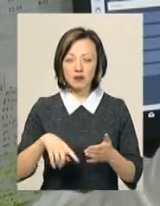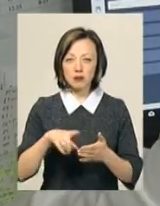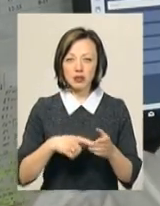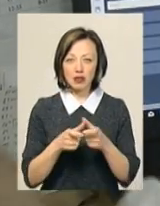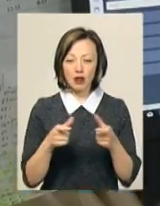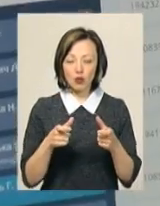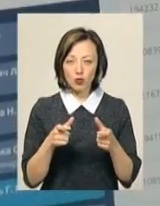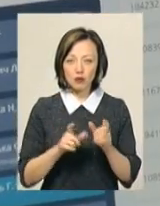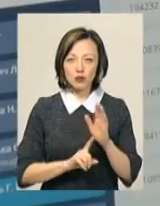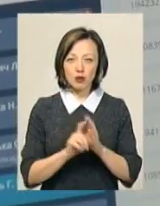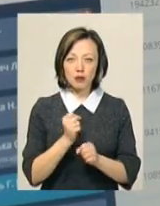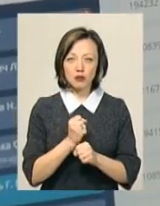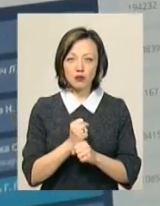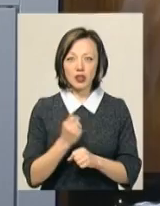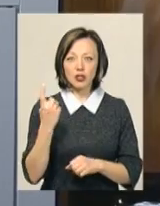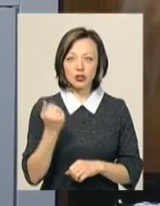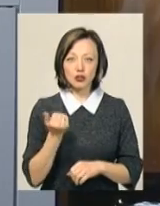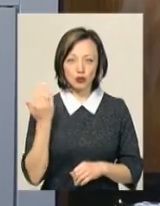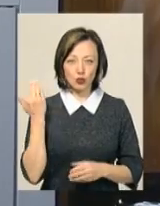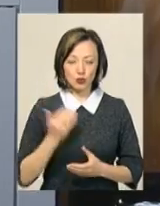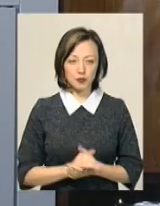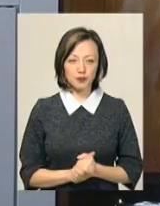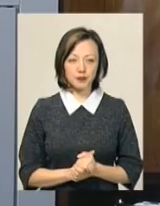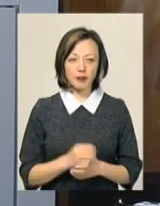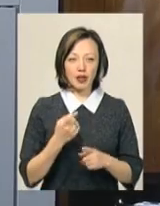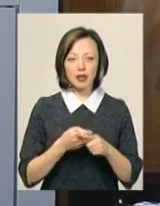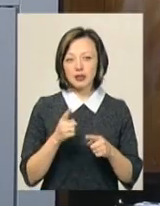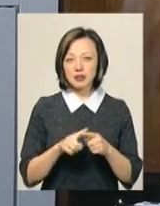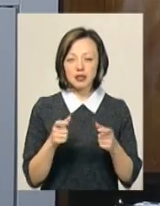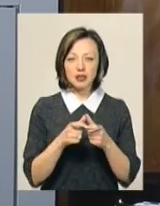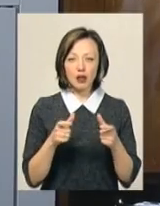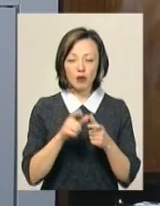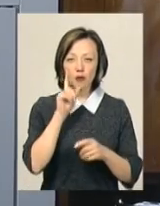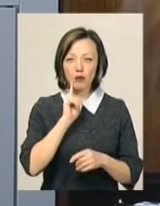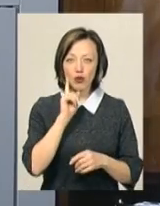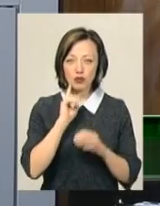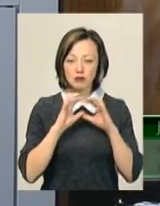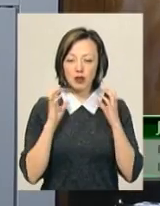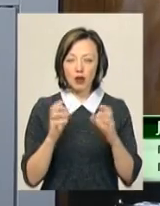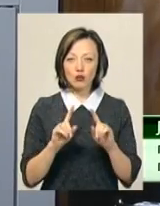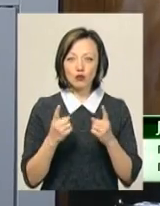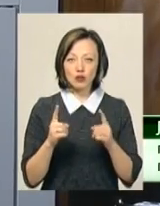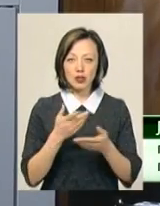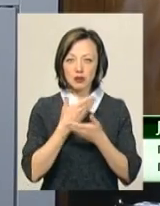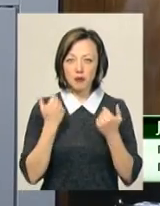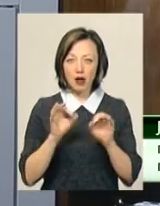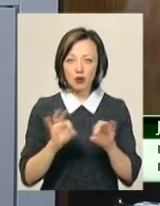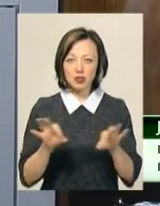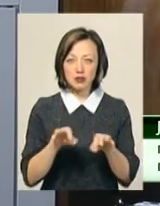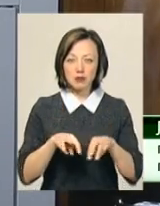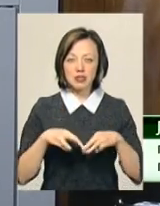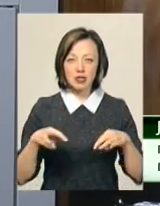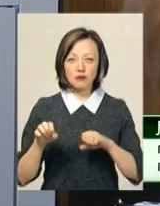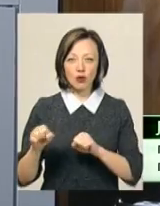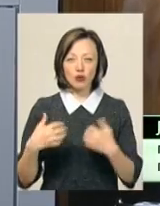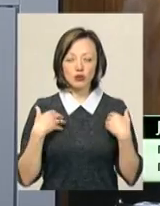вступили у силу тиждень тому. Ці талони поки що зберігаються, тому що немає роз'яснень Міністерства охорони здоров